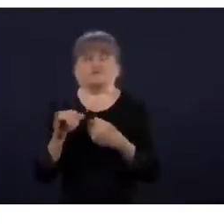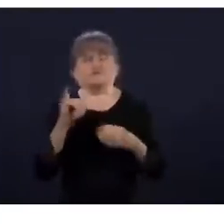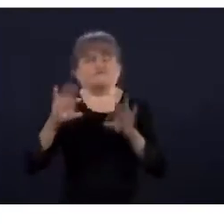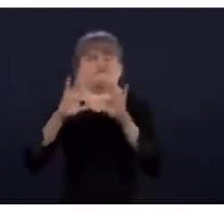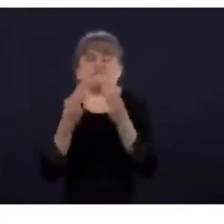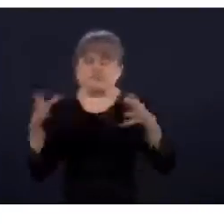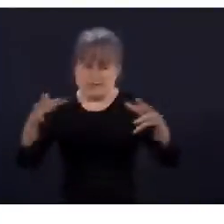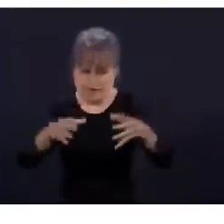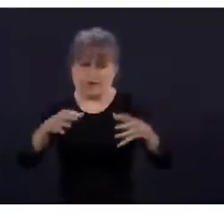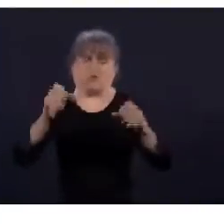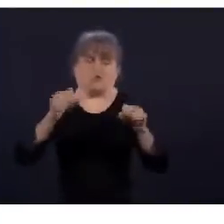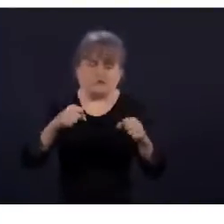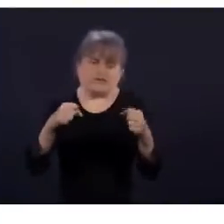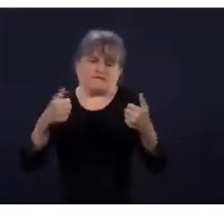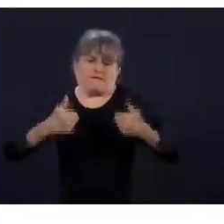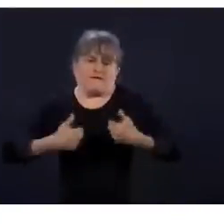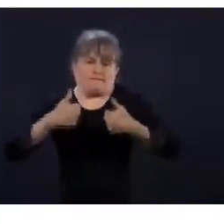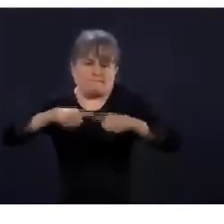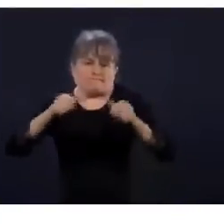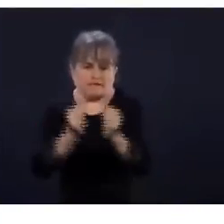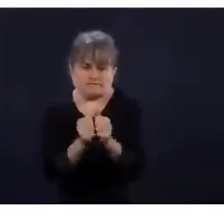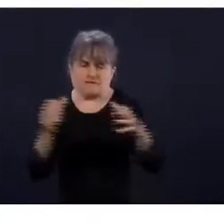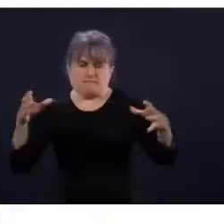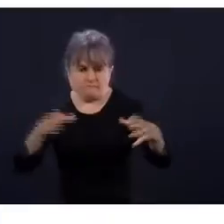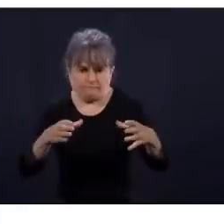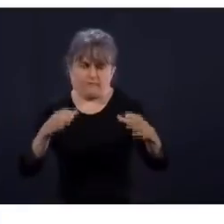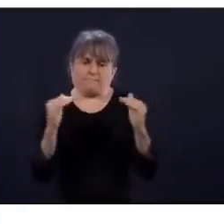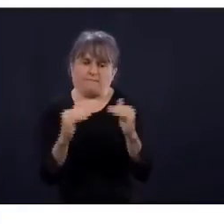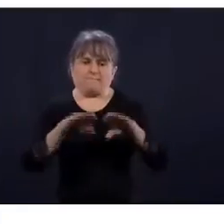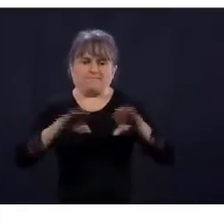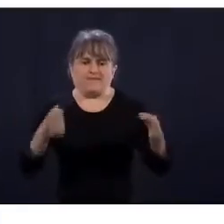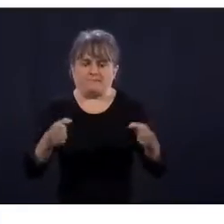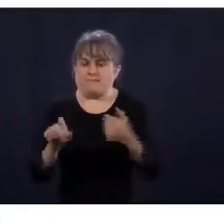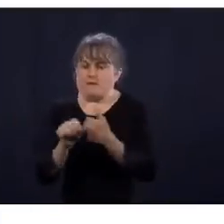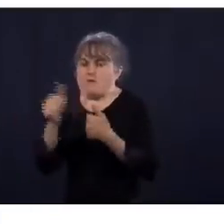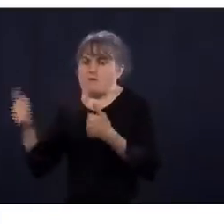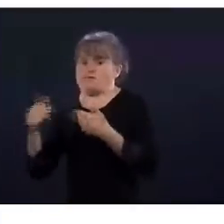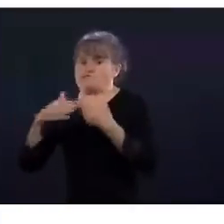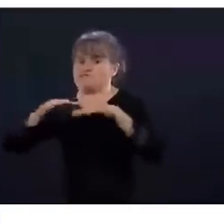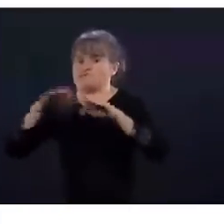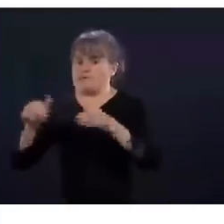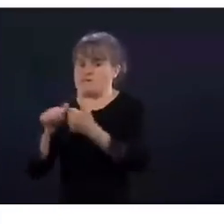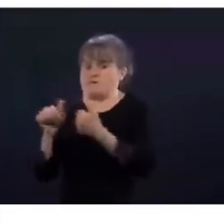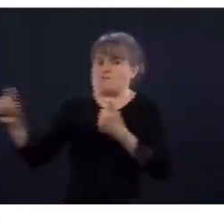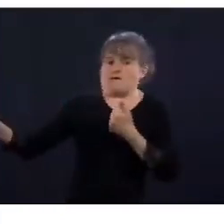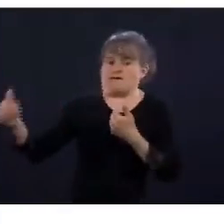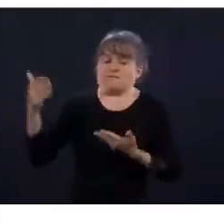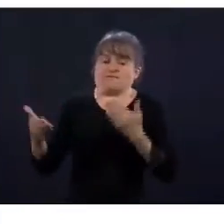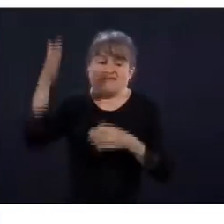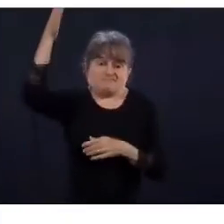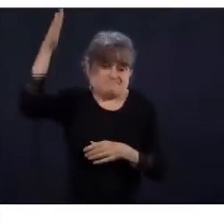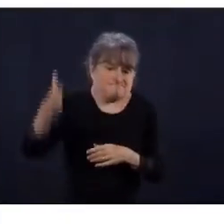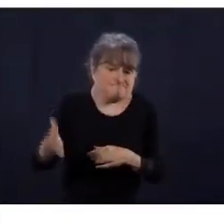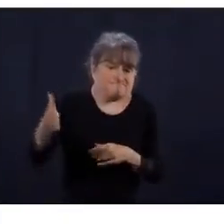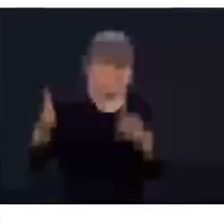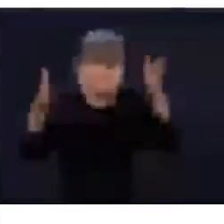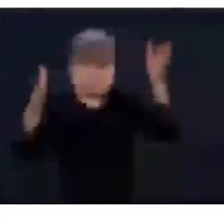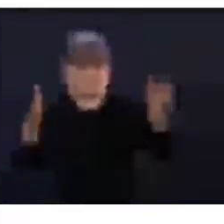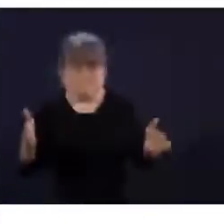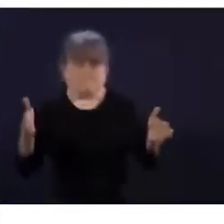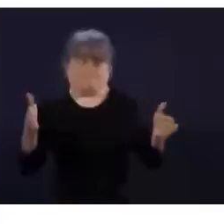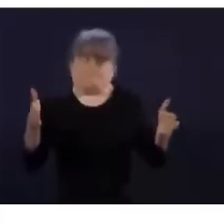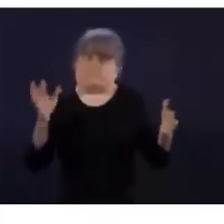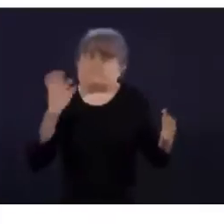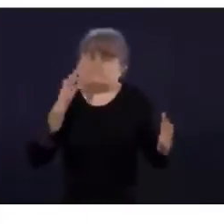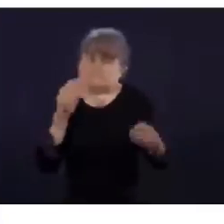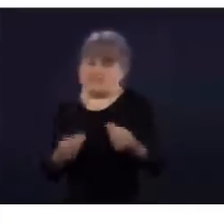Bon, c'est une série de mesures comme ça qui seront regardées en termes d'hôtellerie. Je vais en profiter pendant que j la parole, par contre, pour passer un message autour